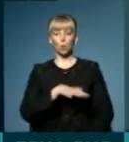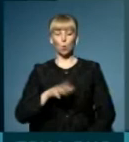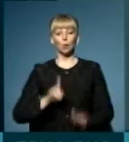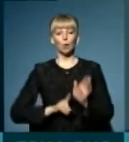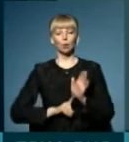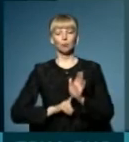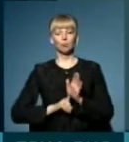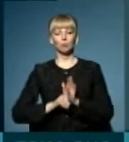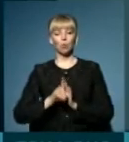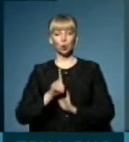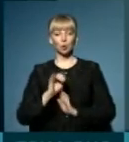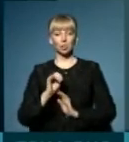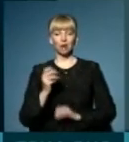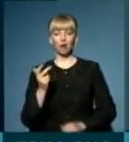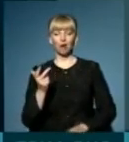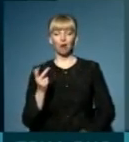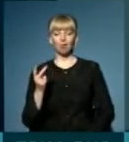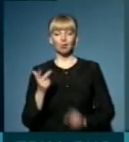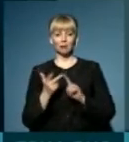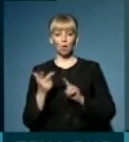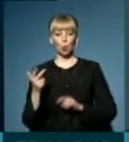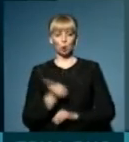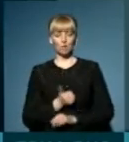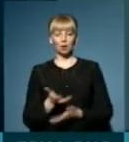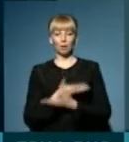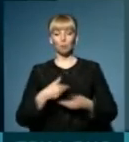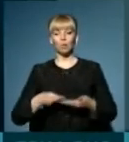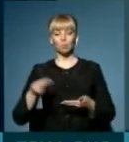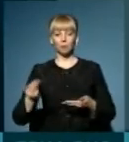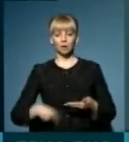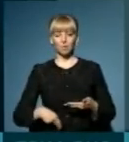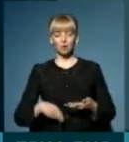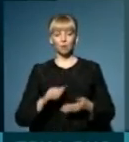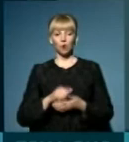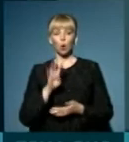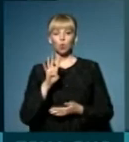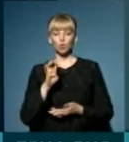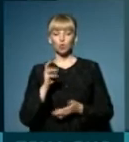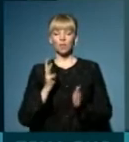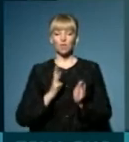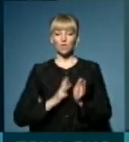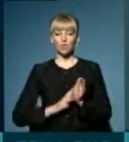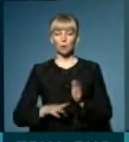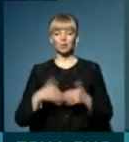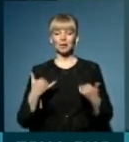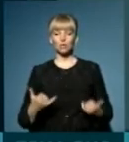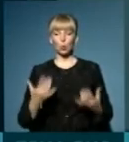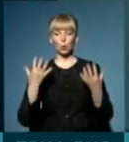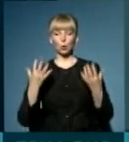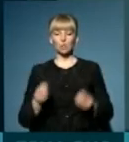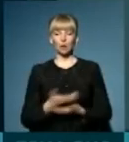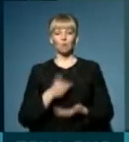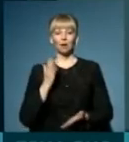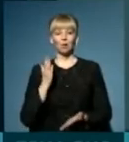Починаючи з третього тижня, ми підписуємо від 480. Ми на сьогоднішній день